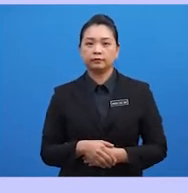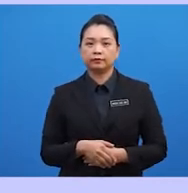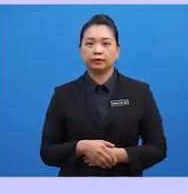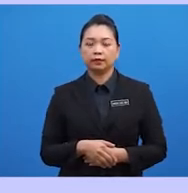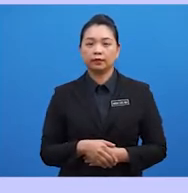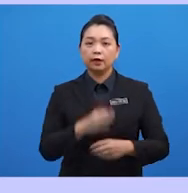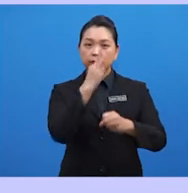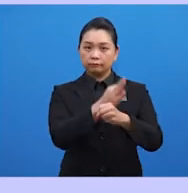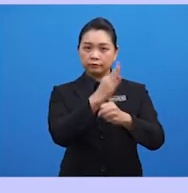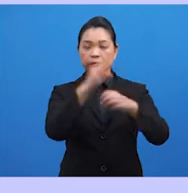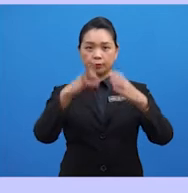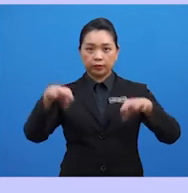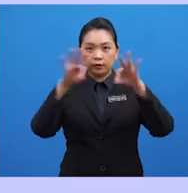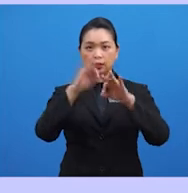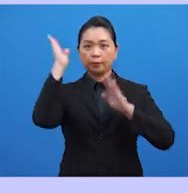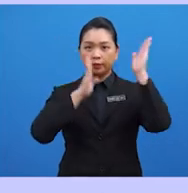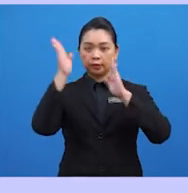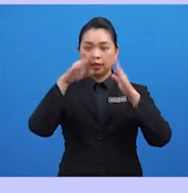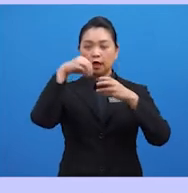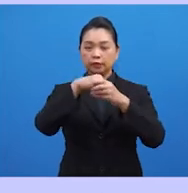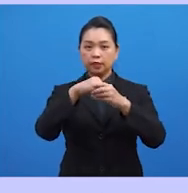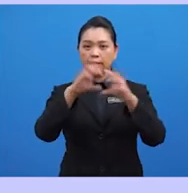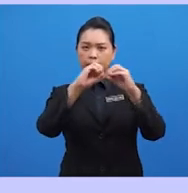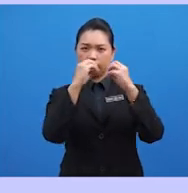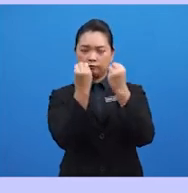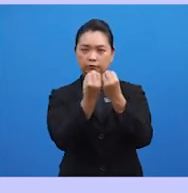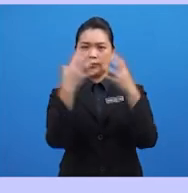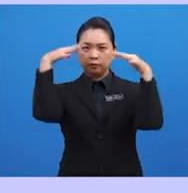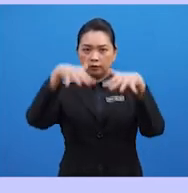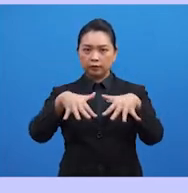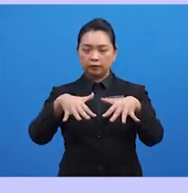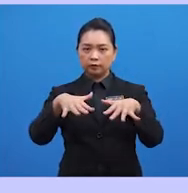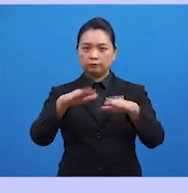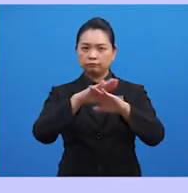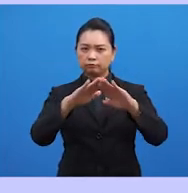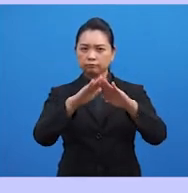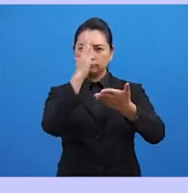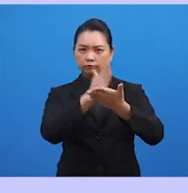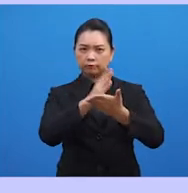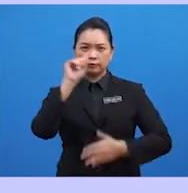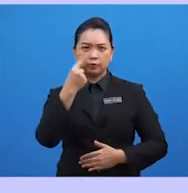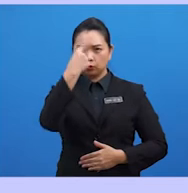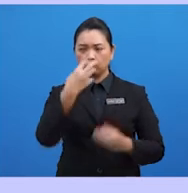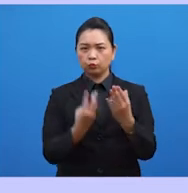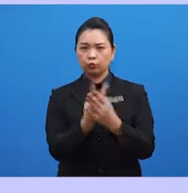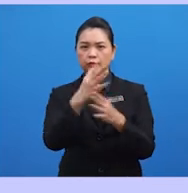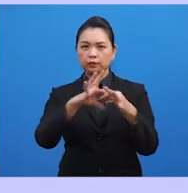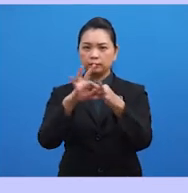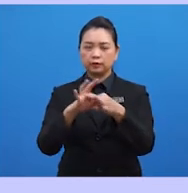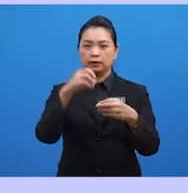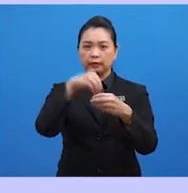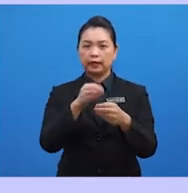peranan penting Malaysia, pertubuhan ASEAN tidak terhad hanya untuk mewujudkan